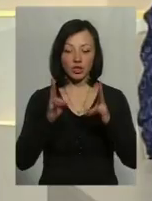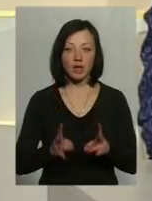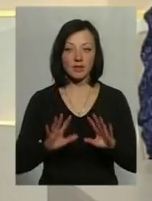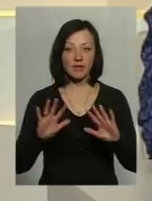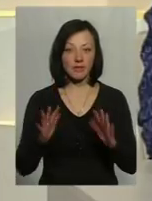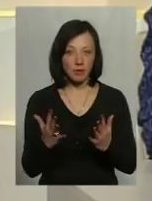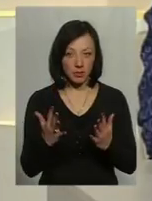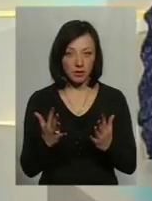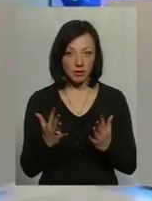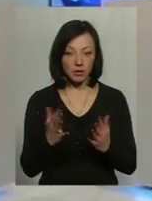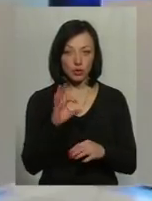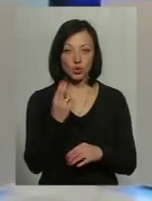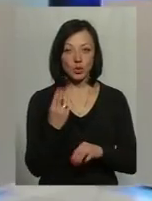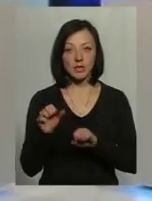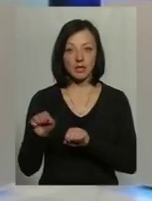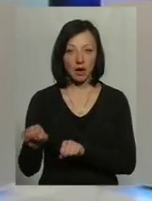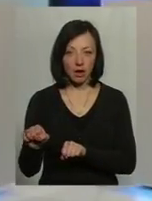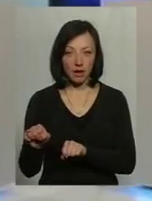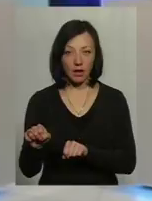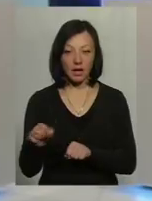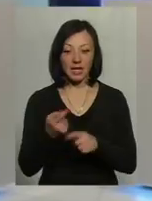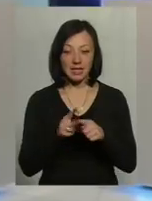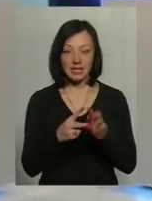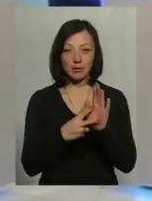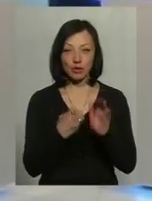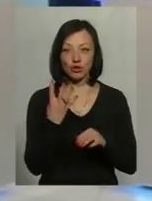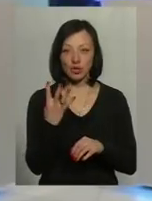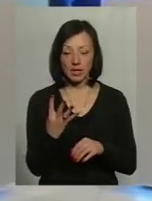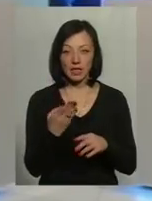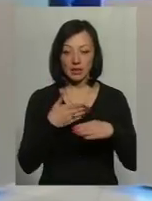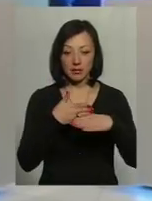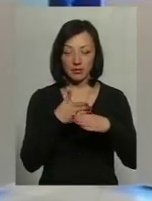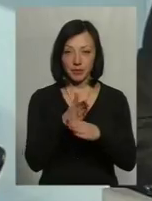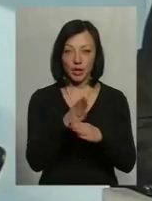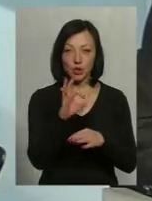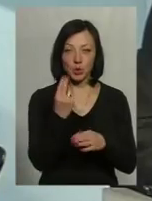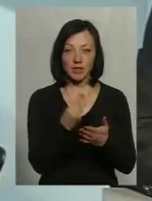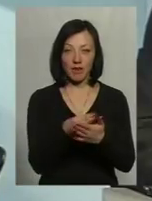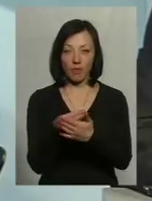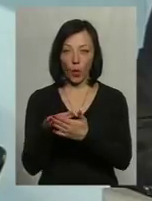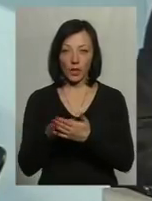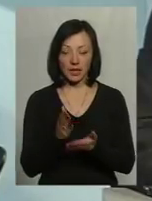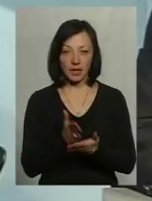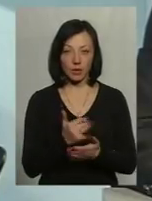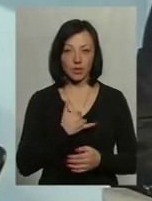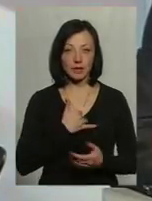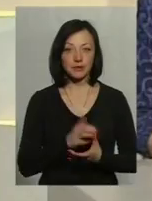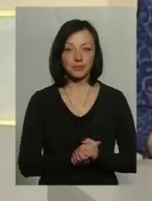нещасному випадку, а по соцпостійному Це то, що йде розчеплення цієї суми на ті соціальні фонди, які є в нас держави.